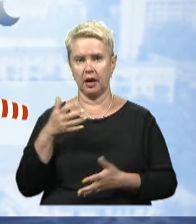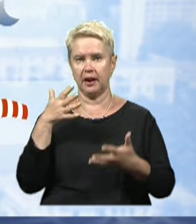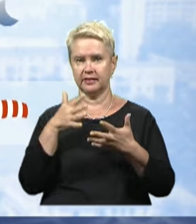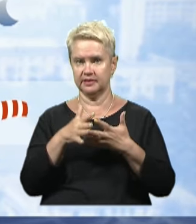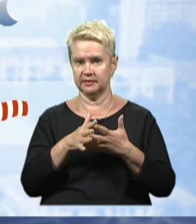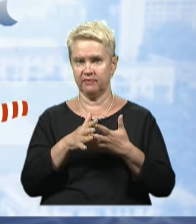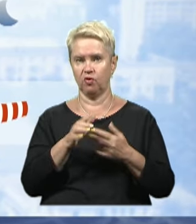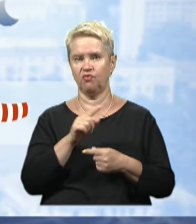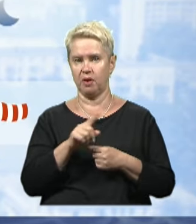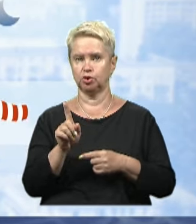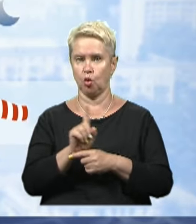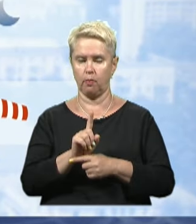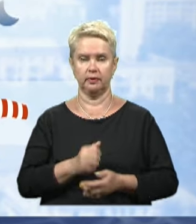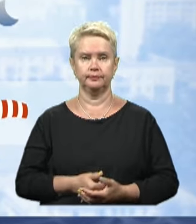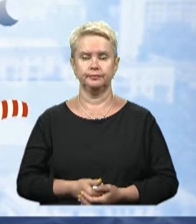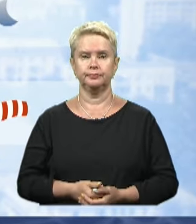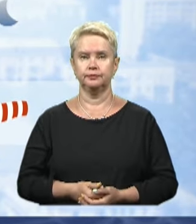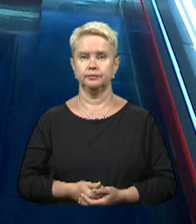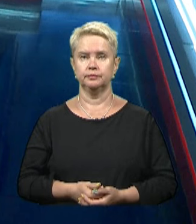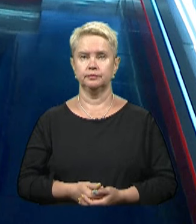Гончара, радіаційний фон в межах норми.